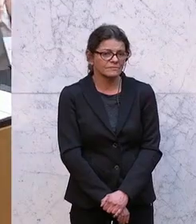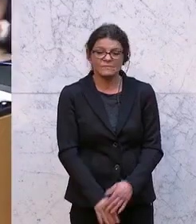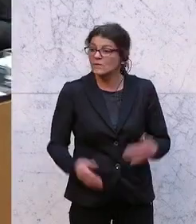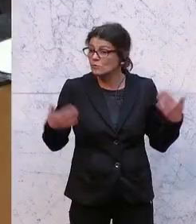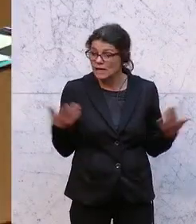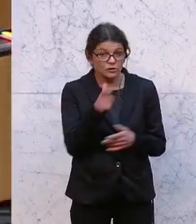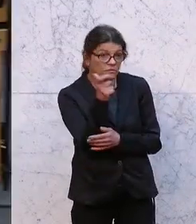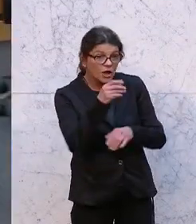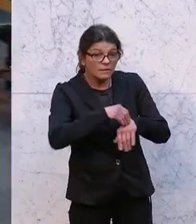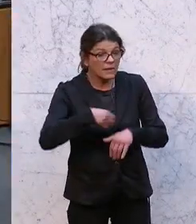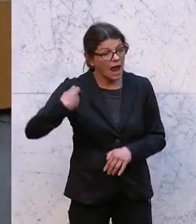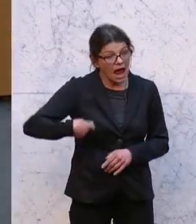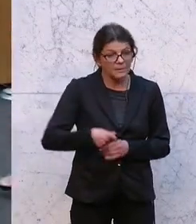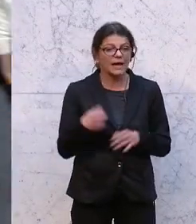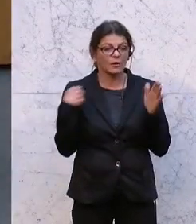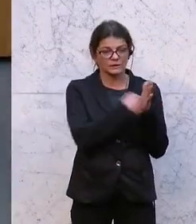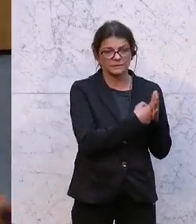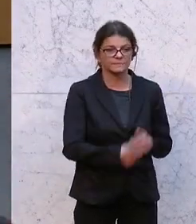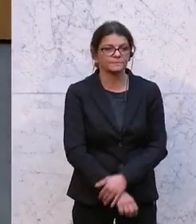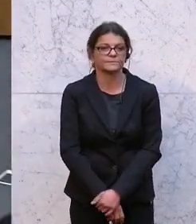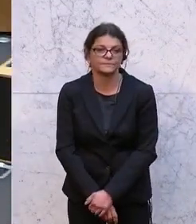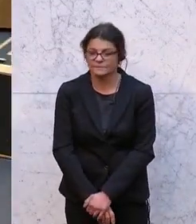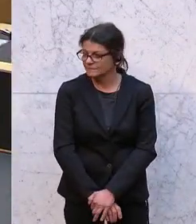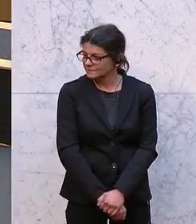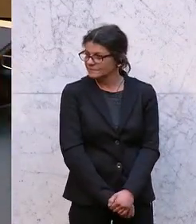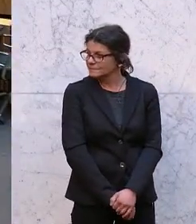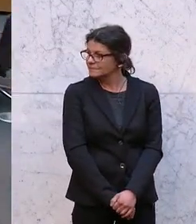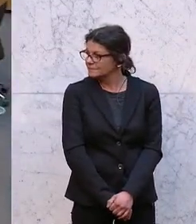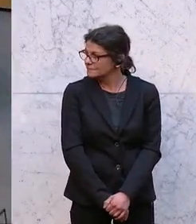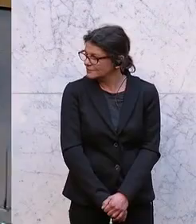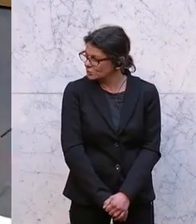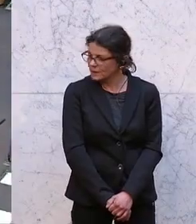Nächster Redner ist der Sozialsprücher der Grünen-Partei, Markus Kutzer.